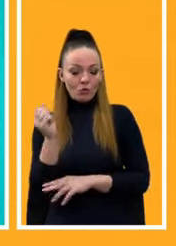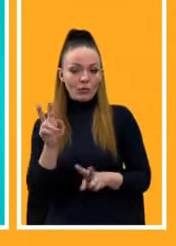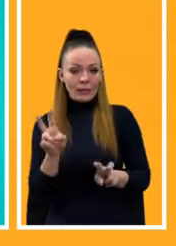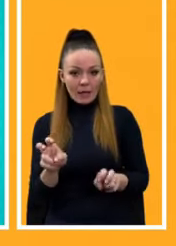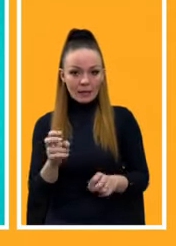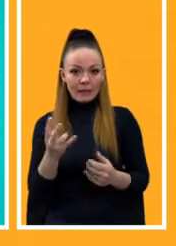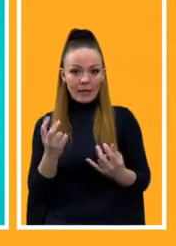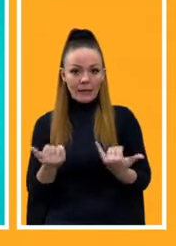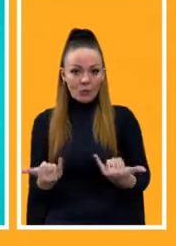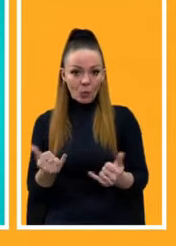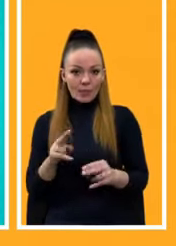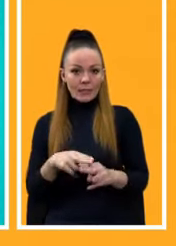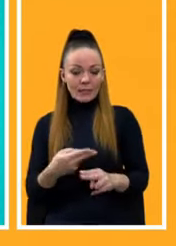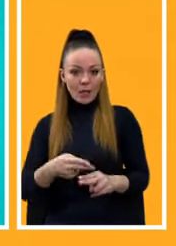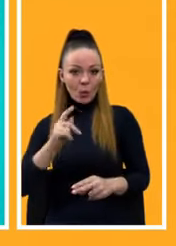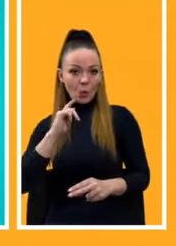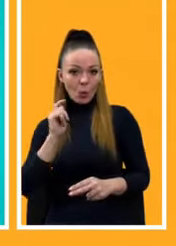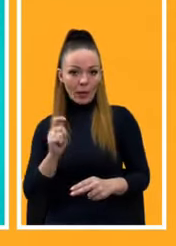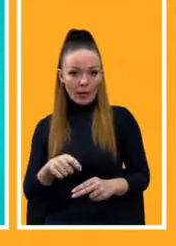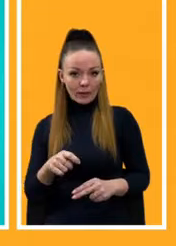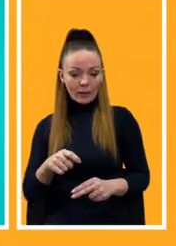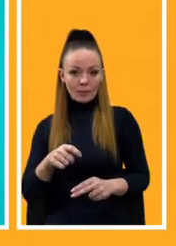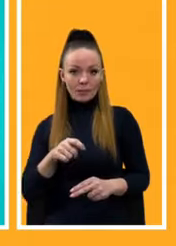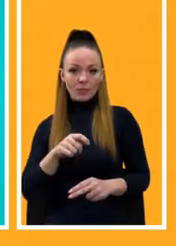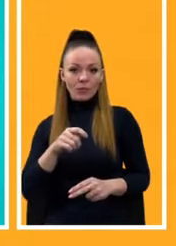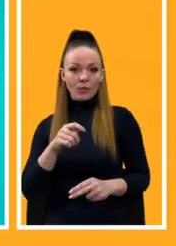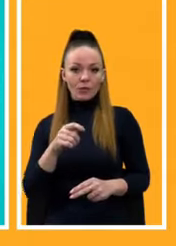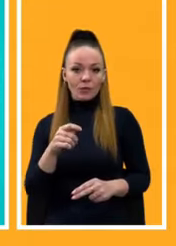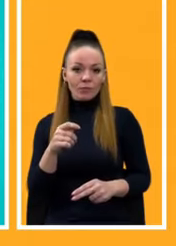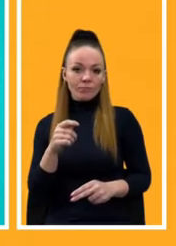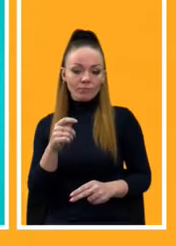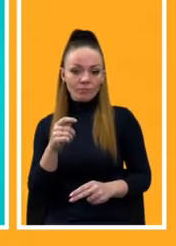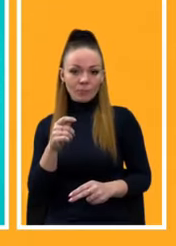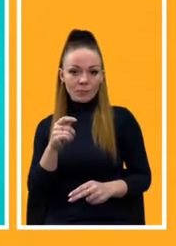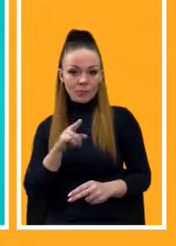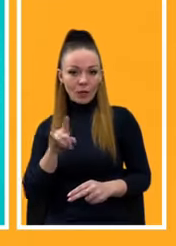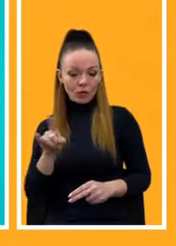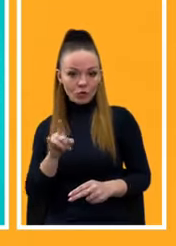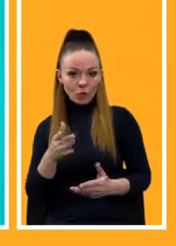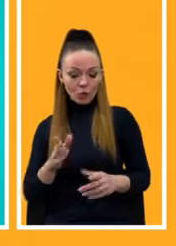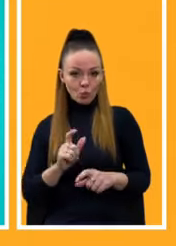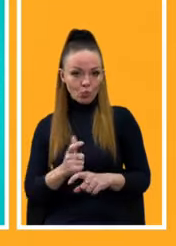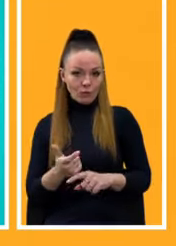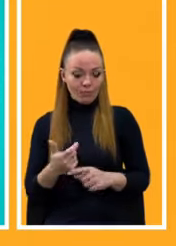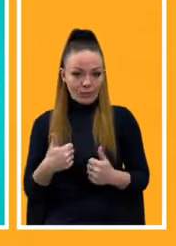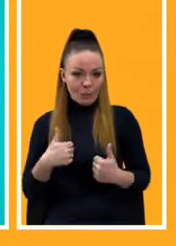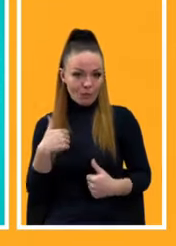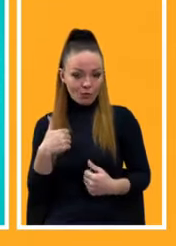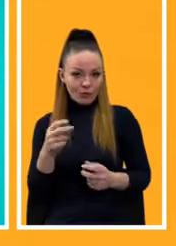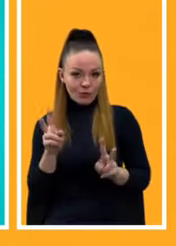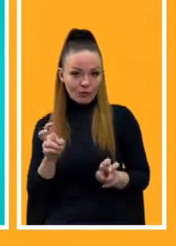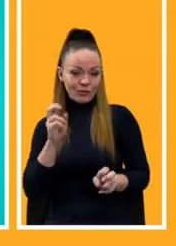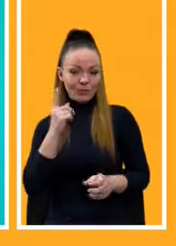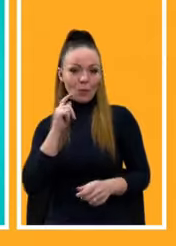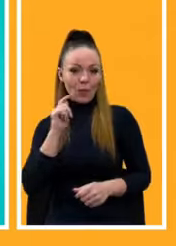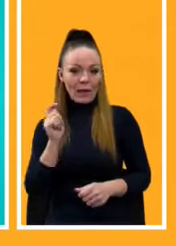«Українські